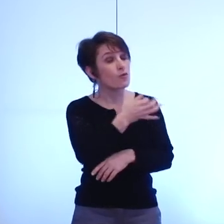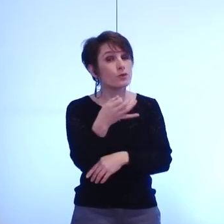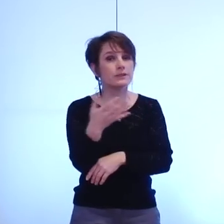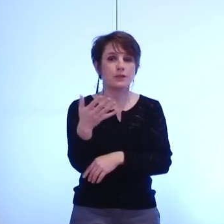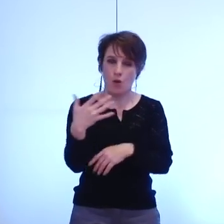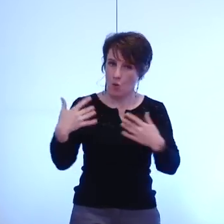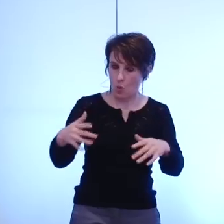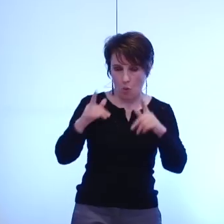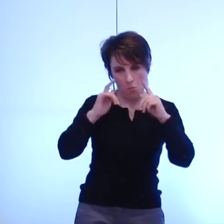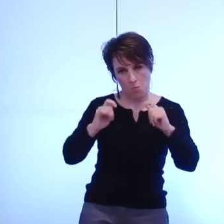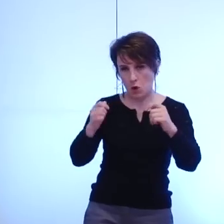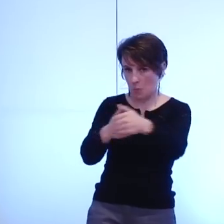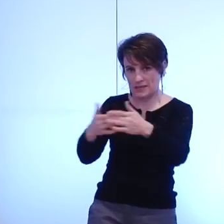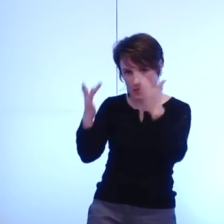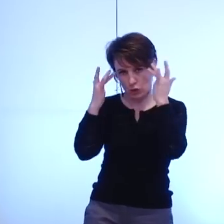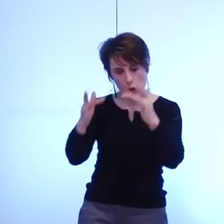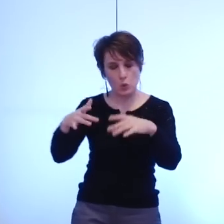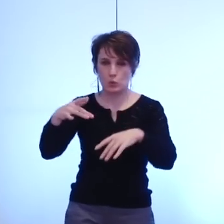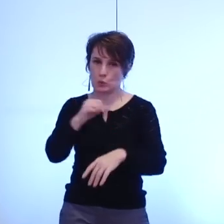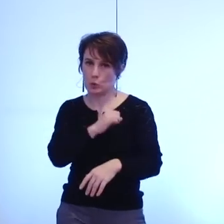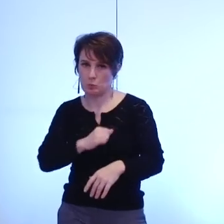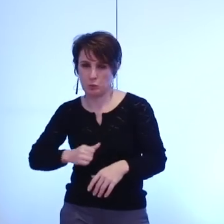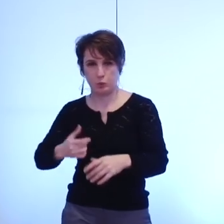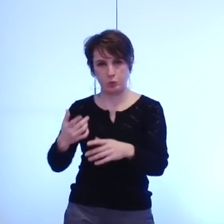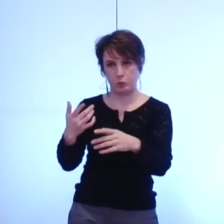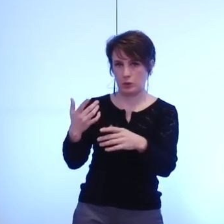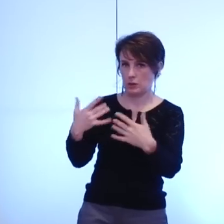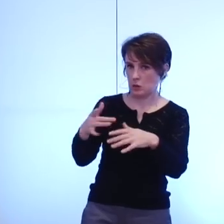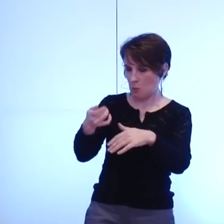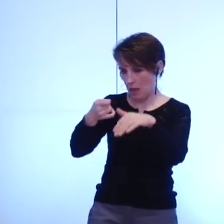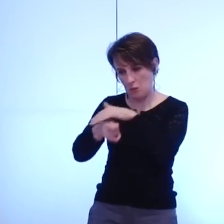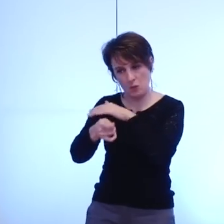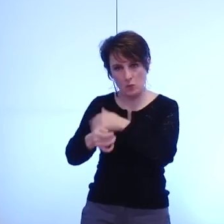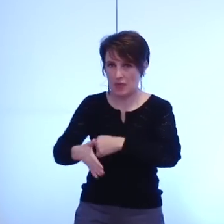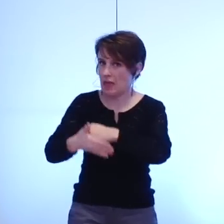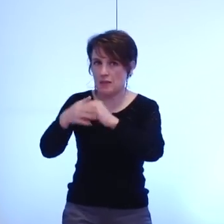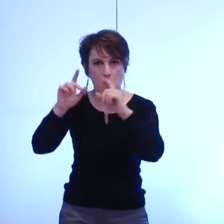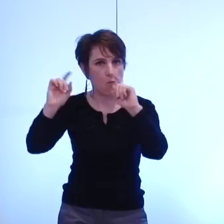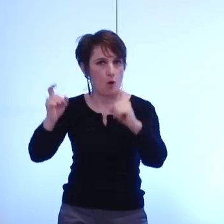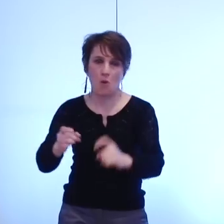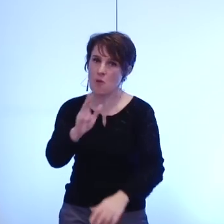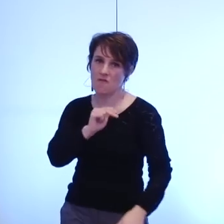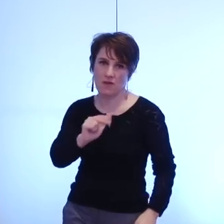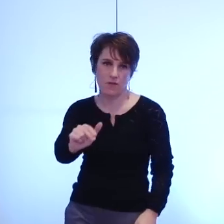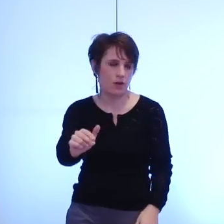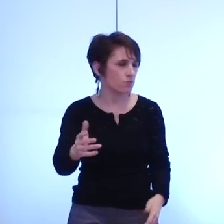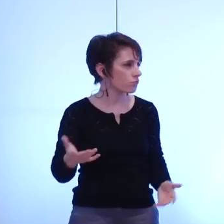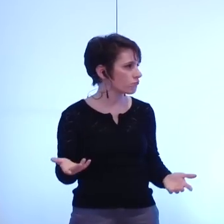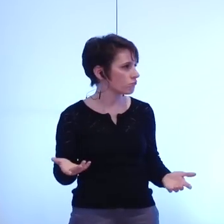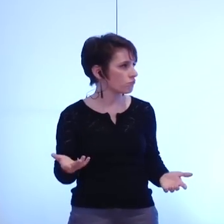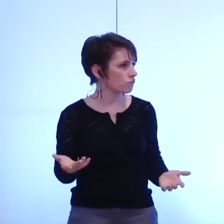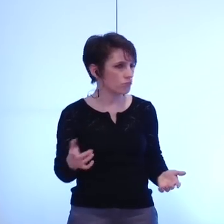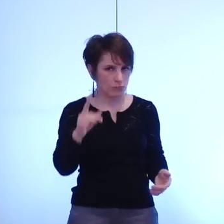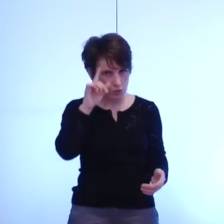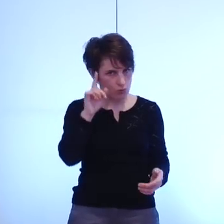fortement touché et qu'il faudra faire avec moins d'aide financière de la ville. Vous auriez pu choisir de préserver